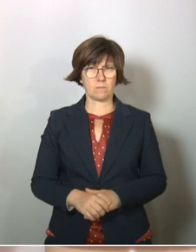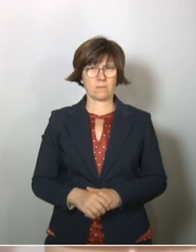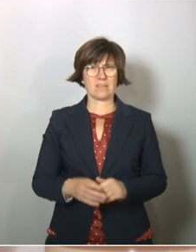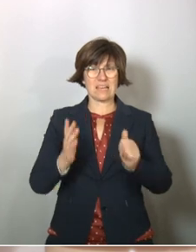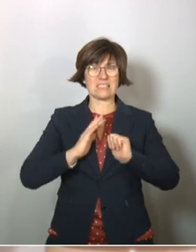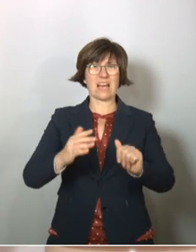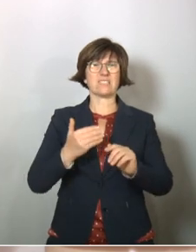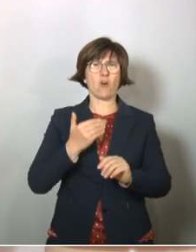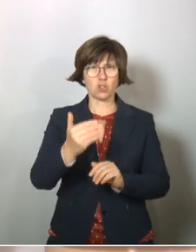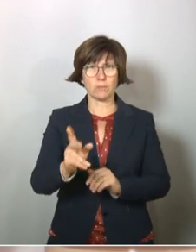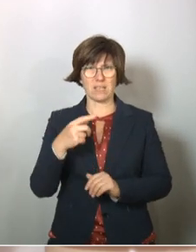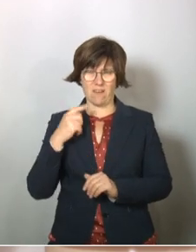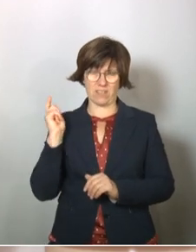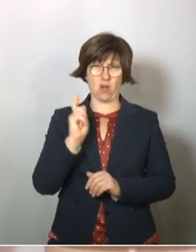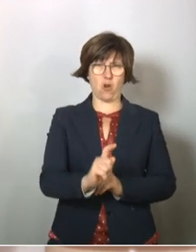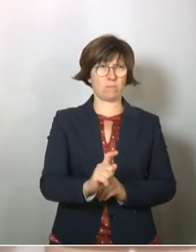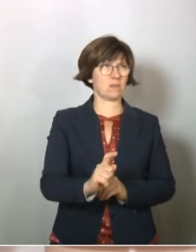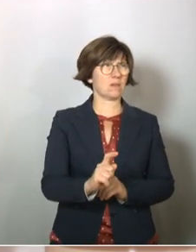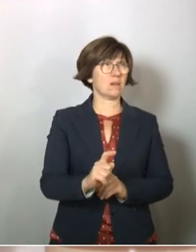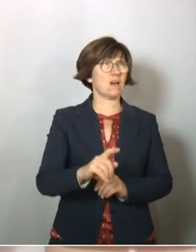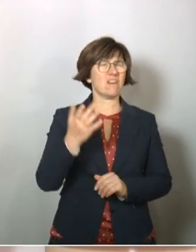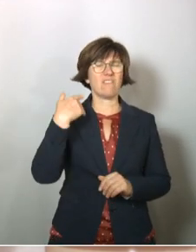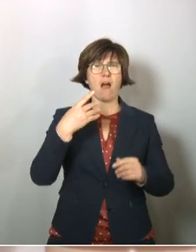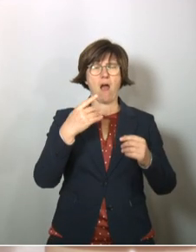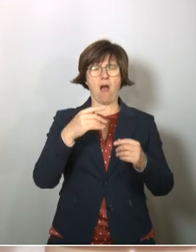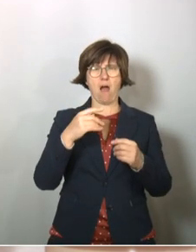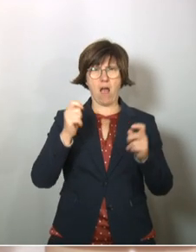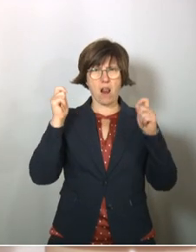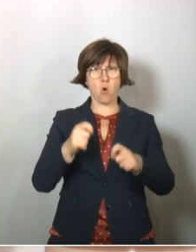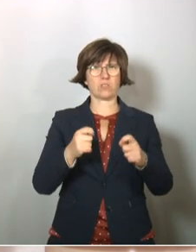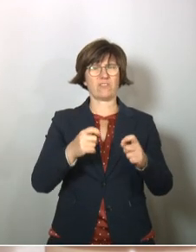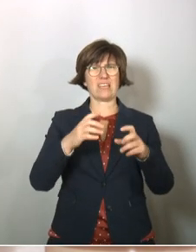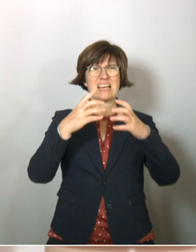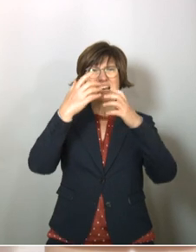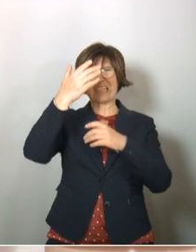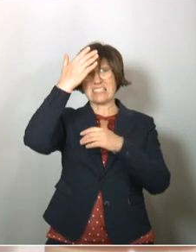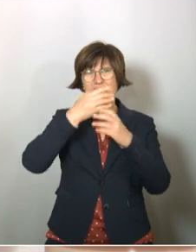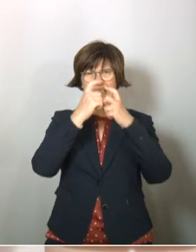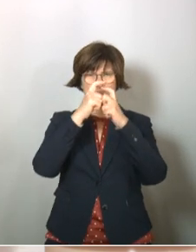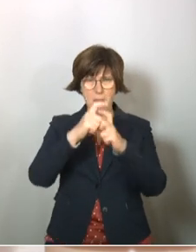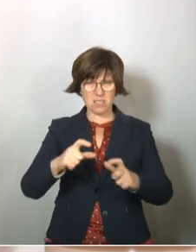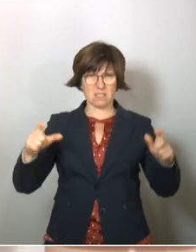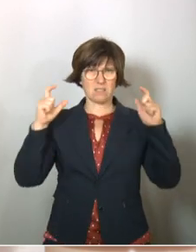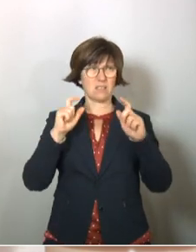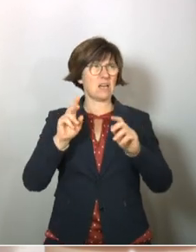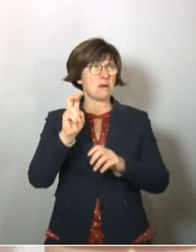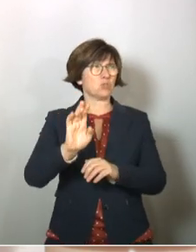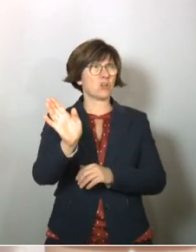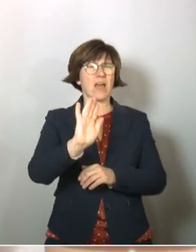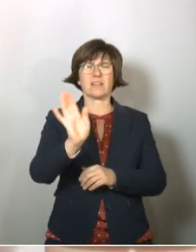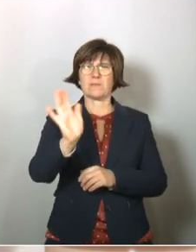Sechs Wochen später bin ich da wieder hingegangen. Da hatte sie eine Gesichtsmaske auf und sagte,